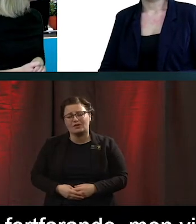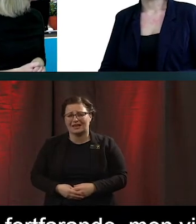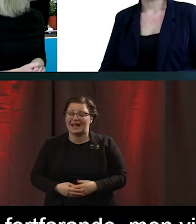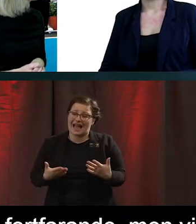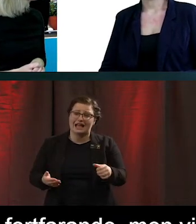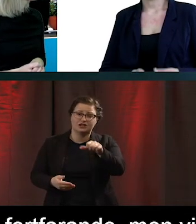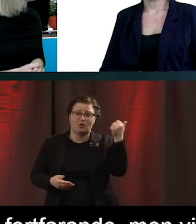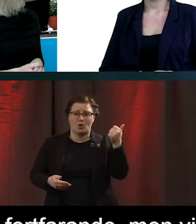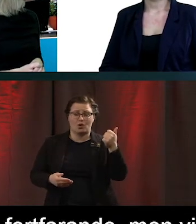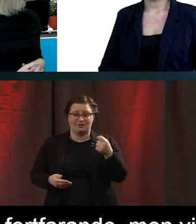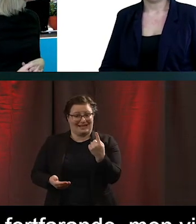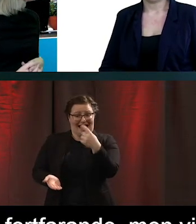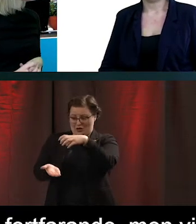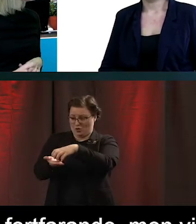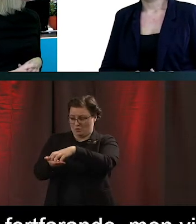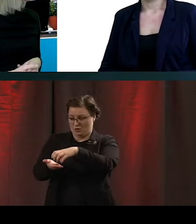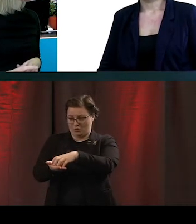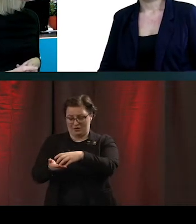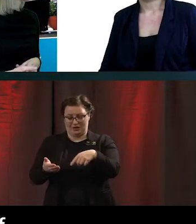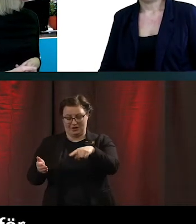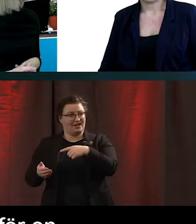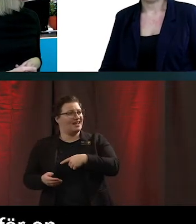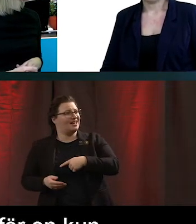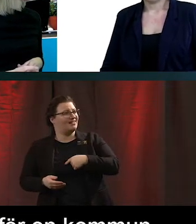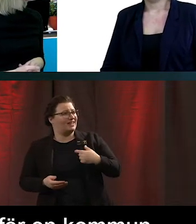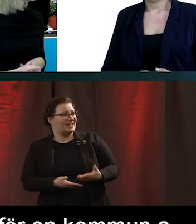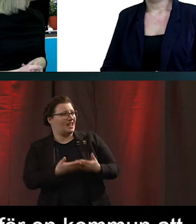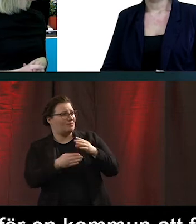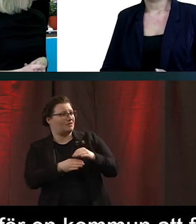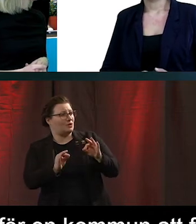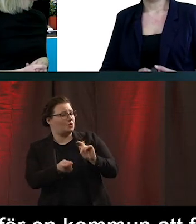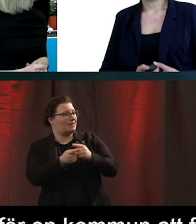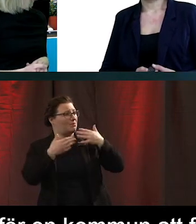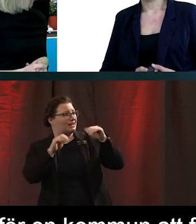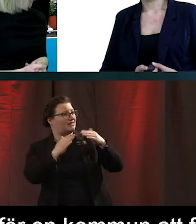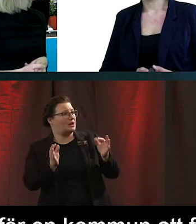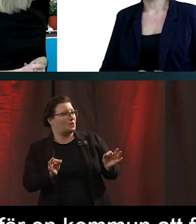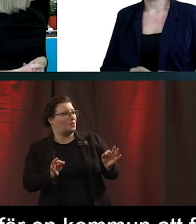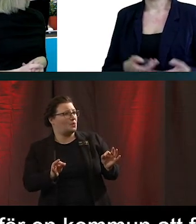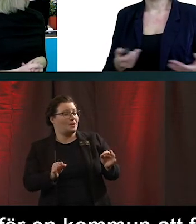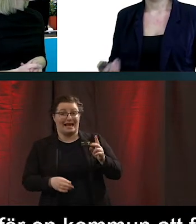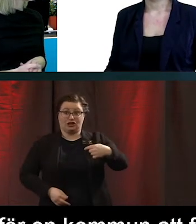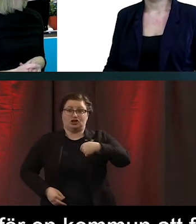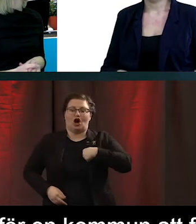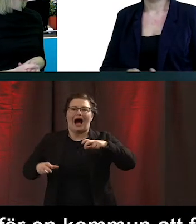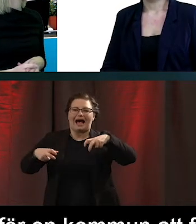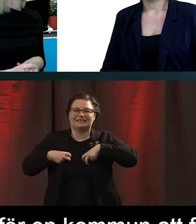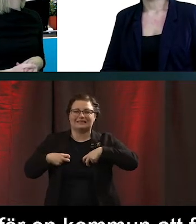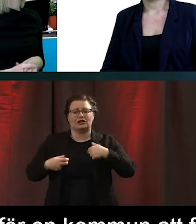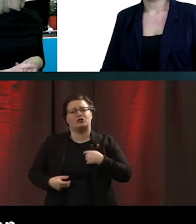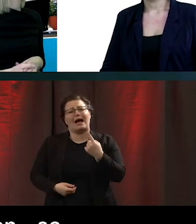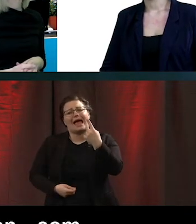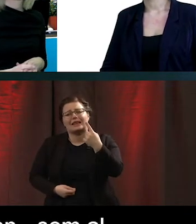kommun att förstå hur ska vi hjälpa Sverige bli bäst i världen. Hur ska jag som anställd på en kommun med flera tusen